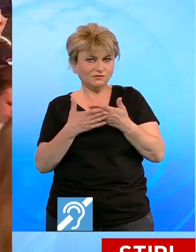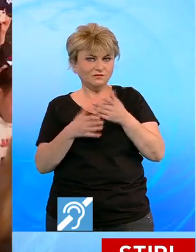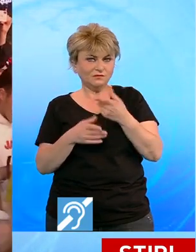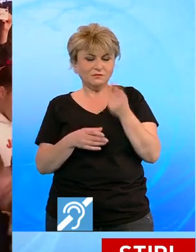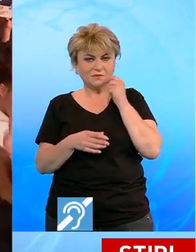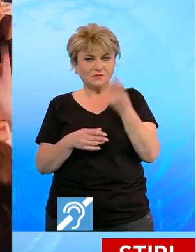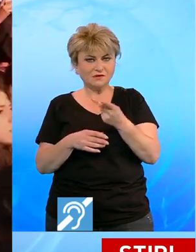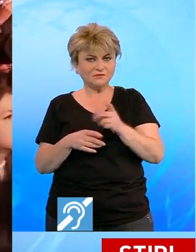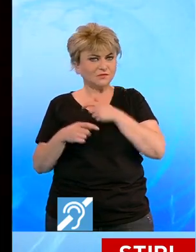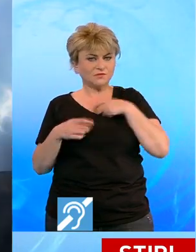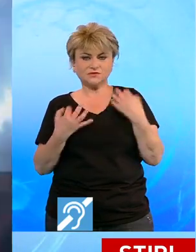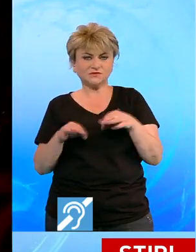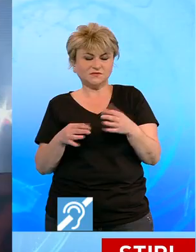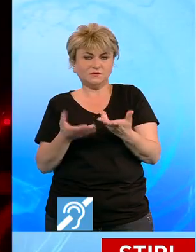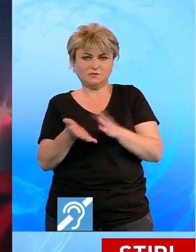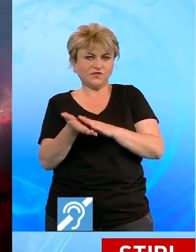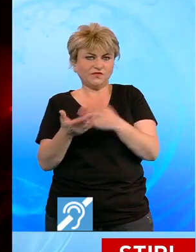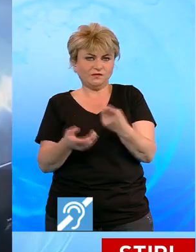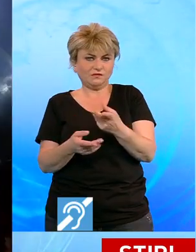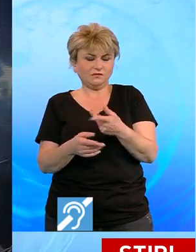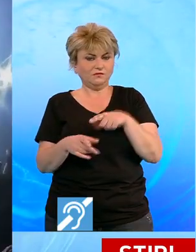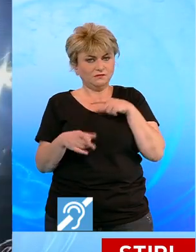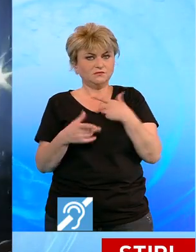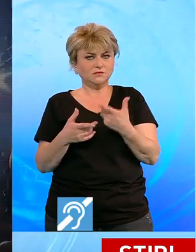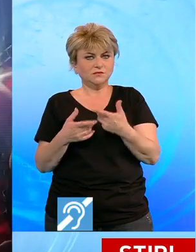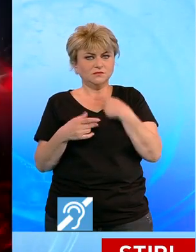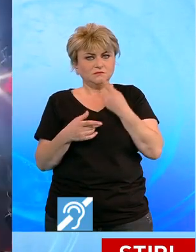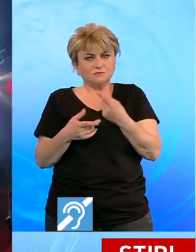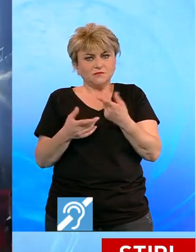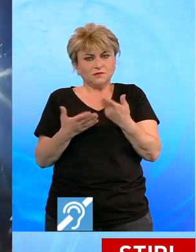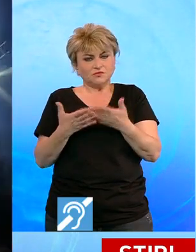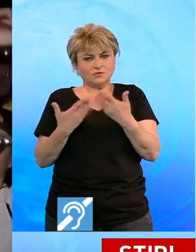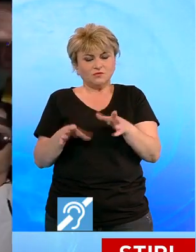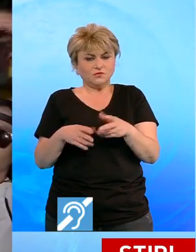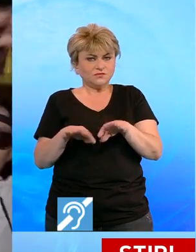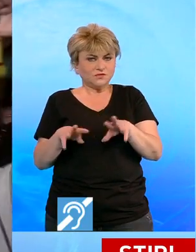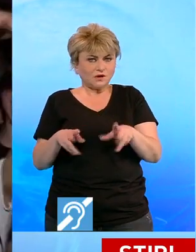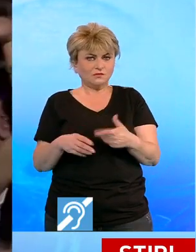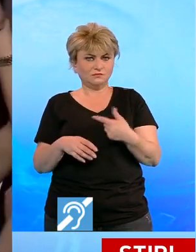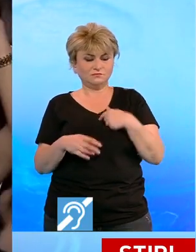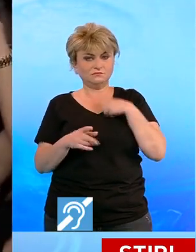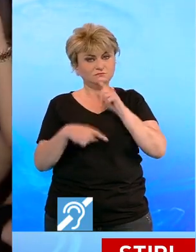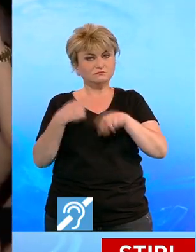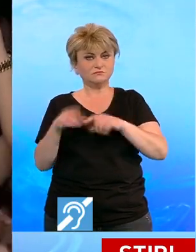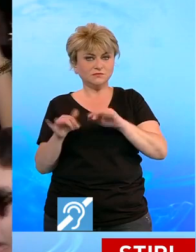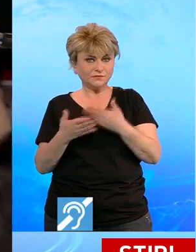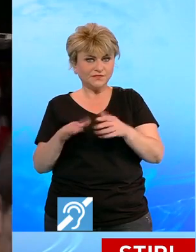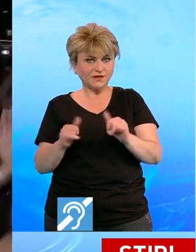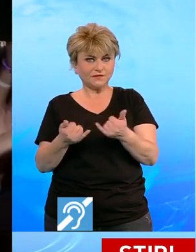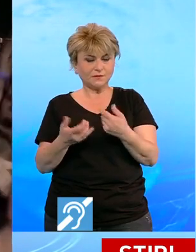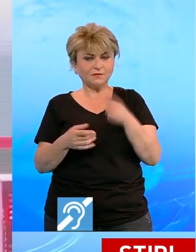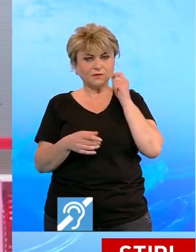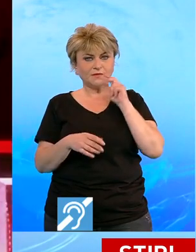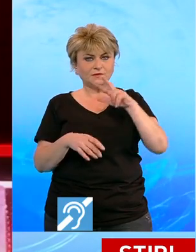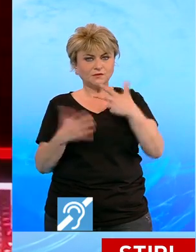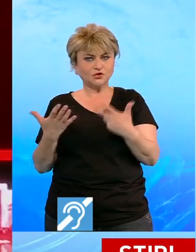bărbaților nu a putut fi justificată de ei, existând indicii că acestea ar fi fost sustrase. În urma celor întâmplate, bărbații în